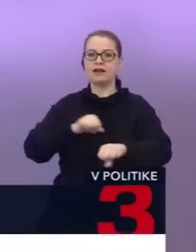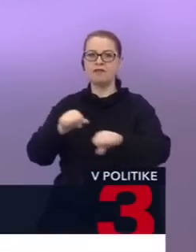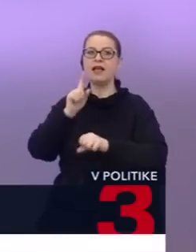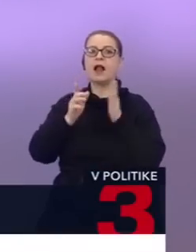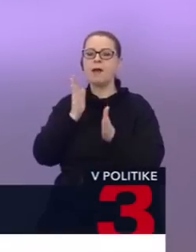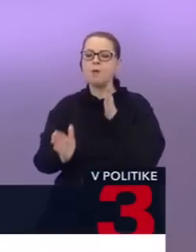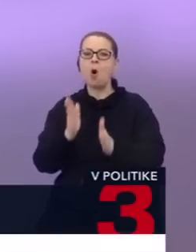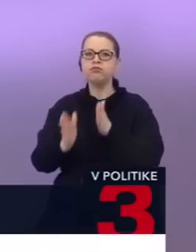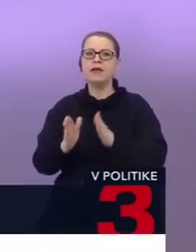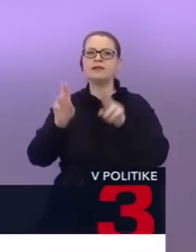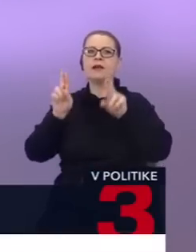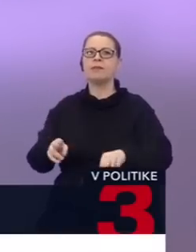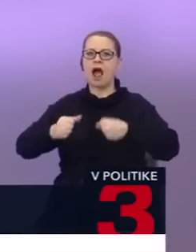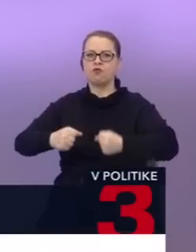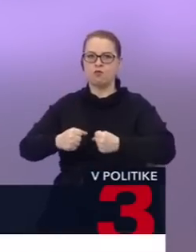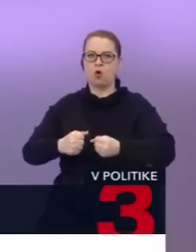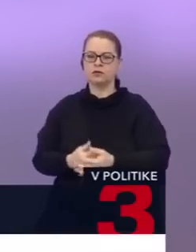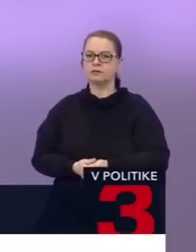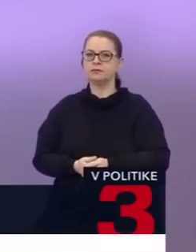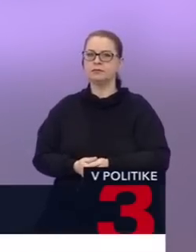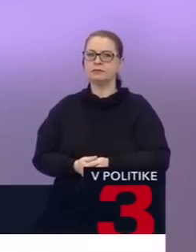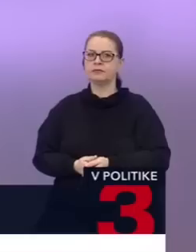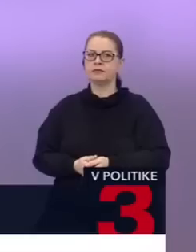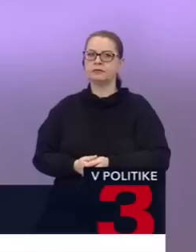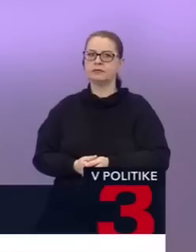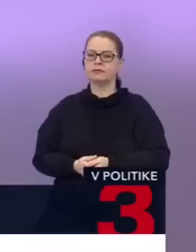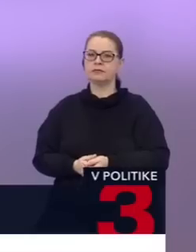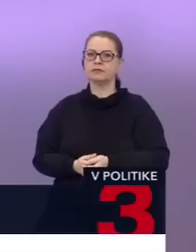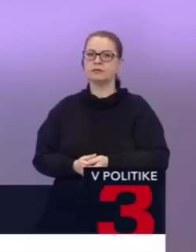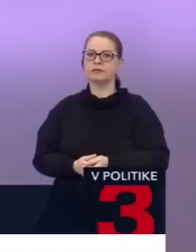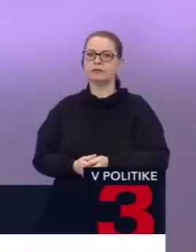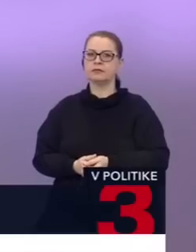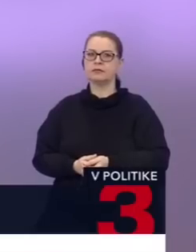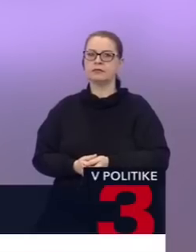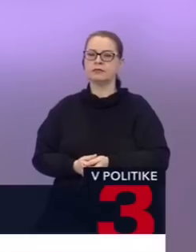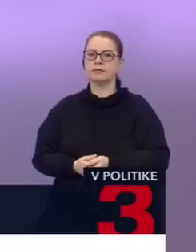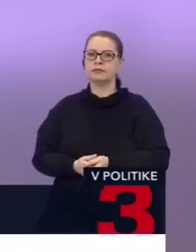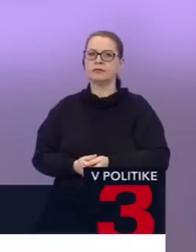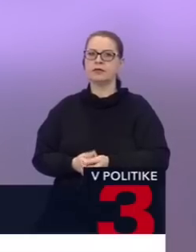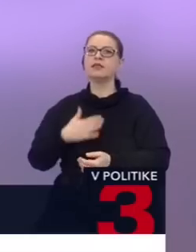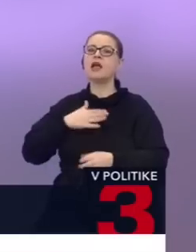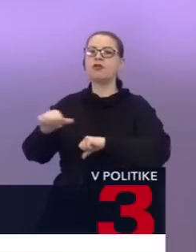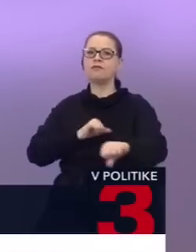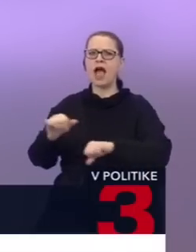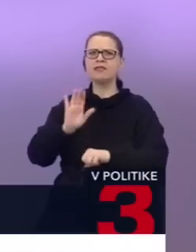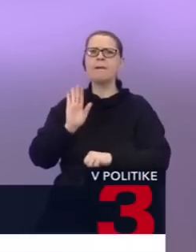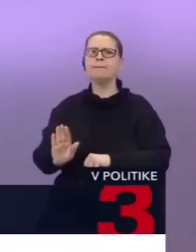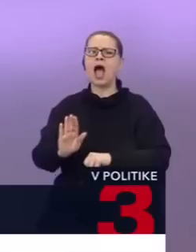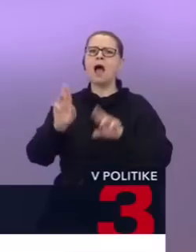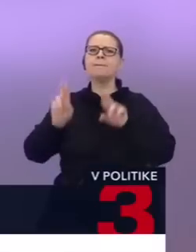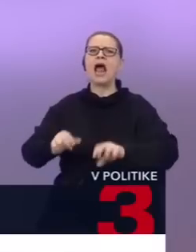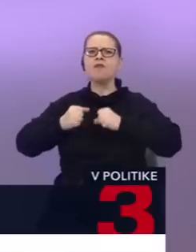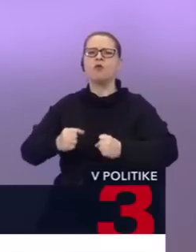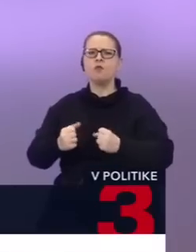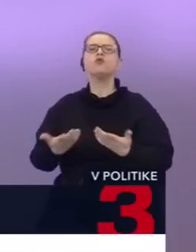kompetenciami, ale chcem povedať, ktoré kompetencie naša vláda má, aby to bolo úplne jasné. Naša vláda nadalej